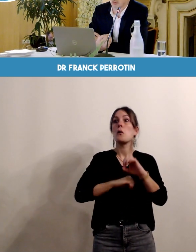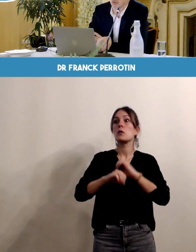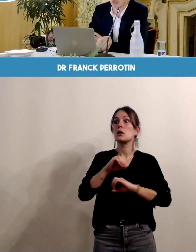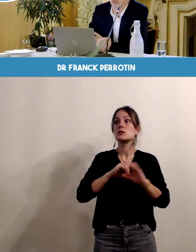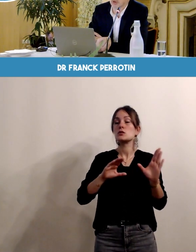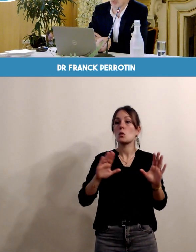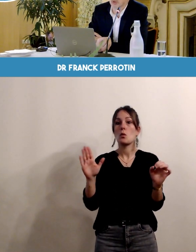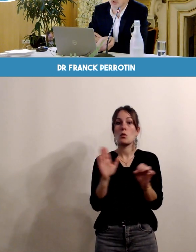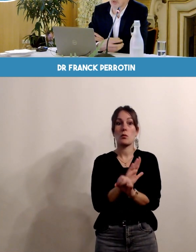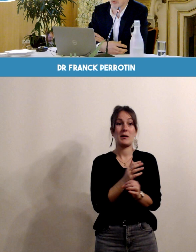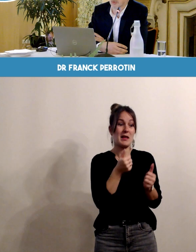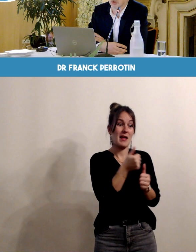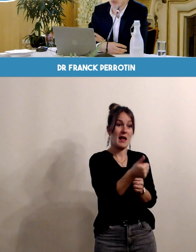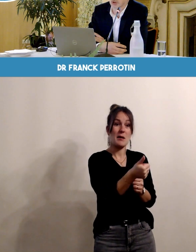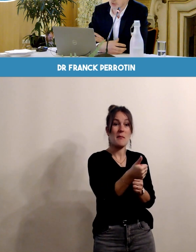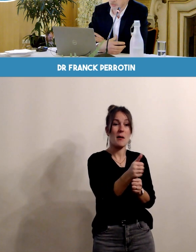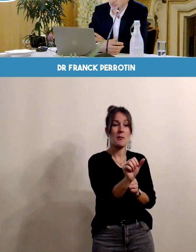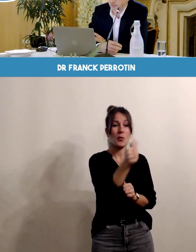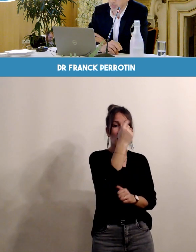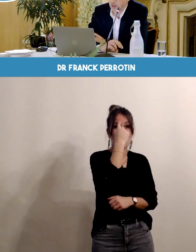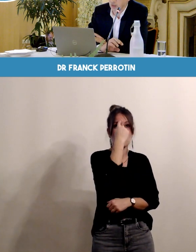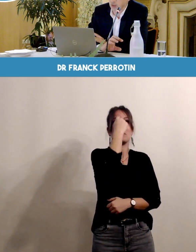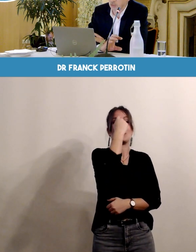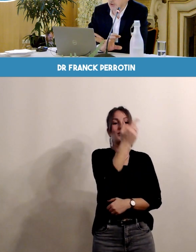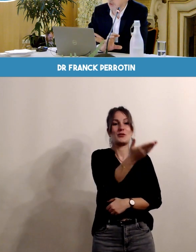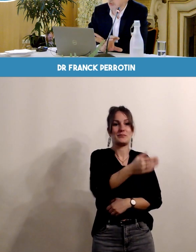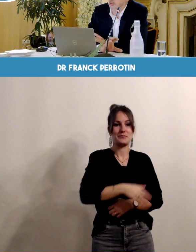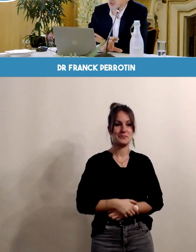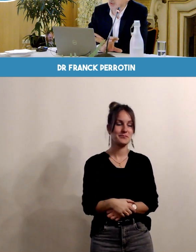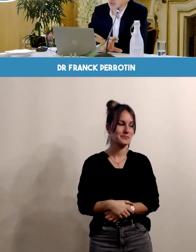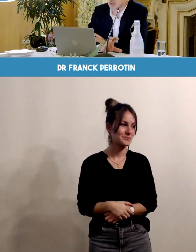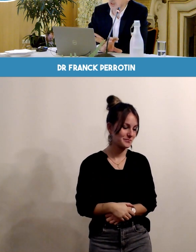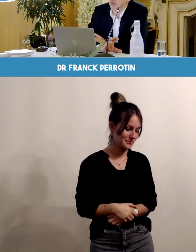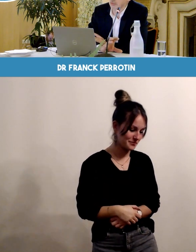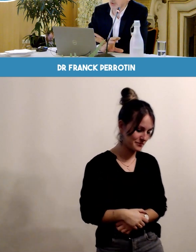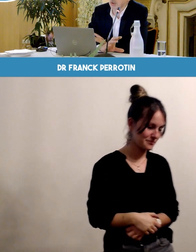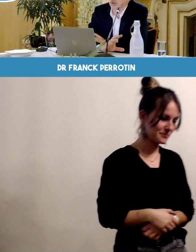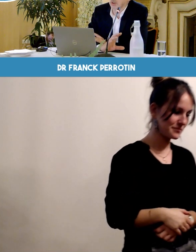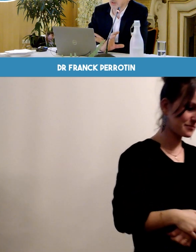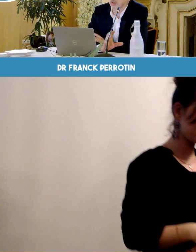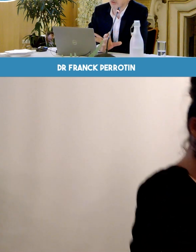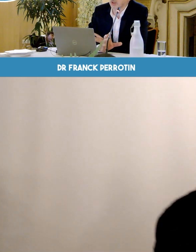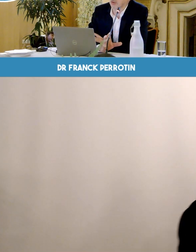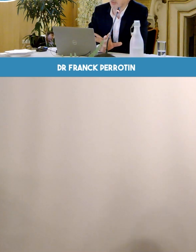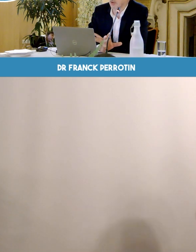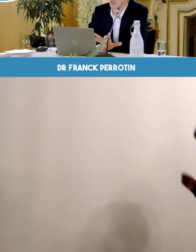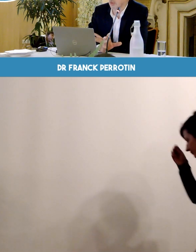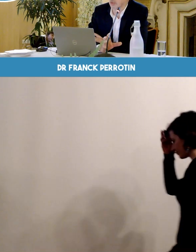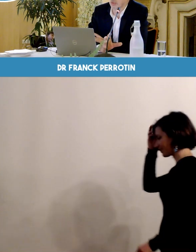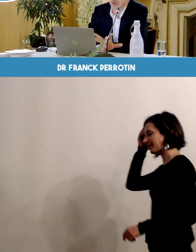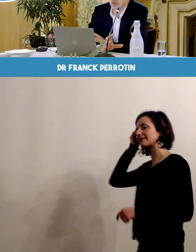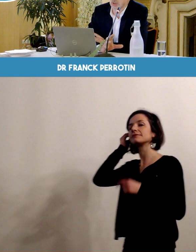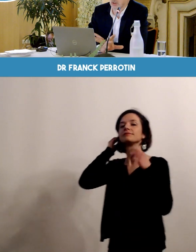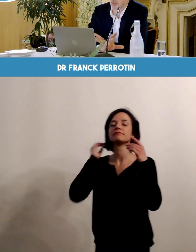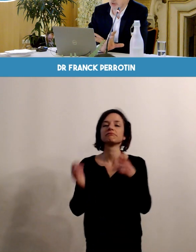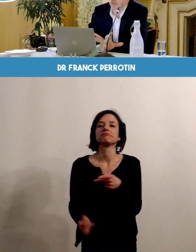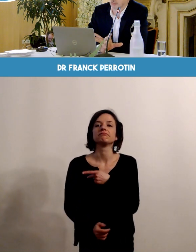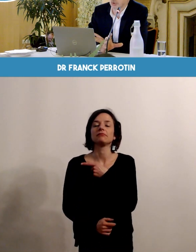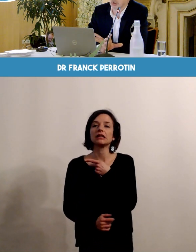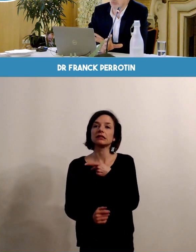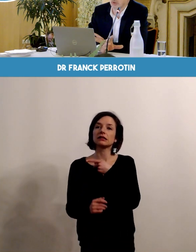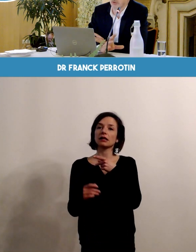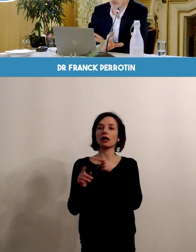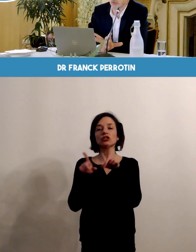-femme est vraiment au cœur du dispositif de prise en charge. Le gynécologue obstétricien, lui, il n'intervient normalement que lorsqu'il y a de la